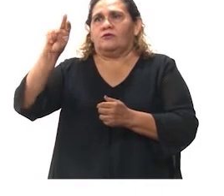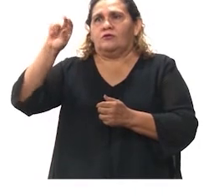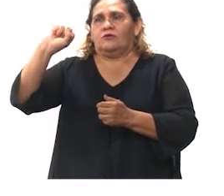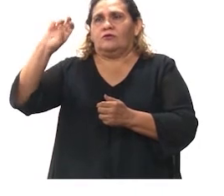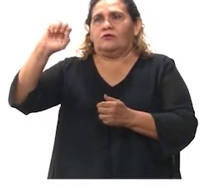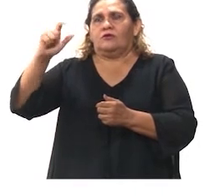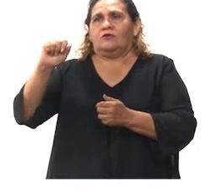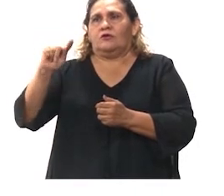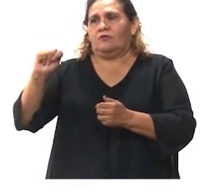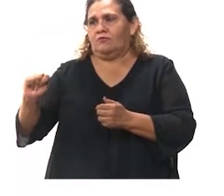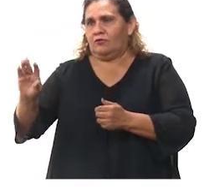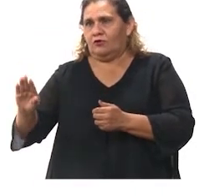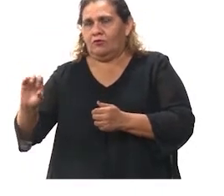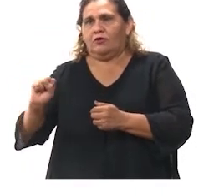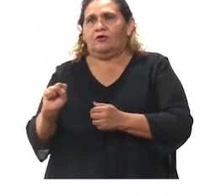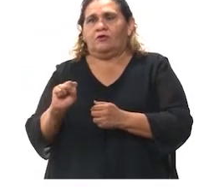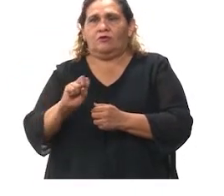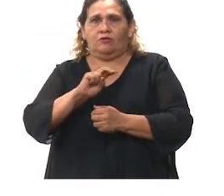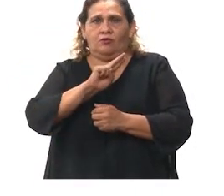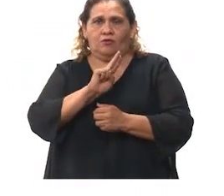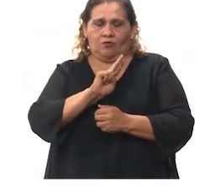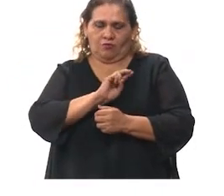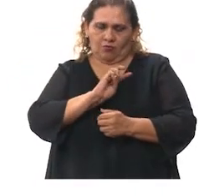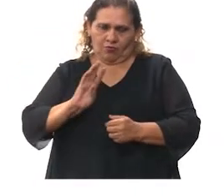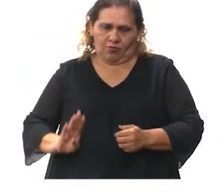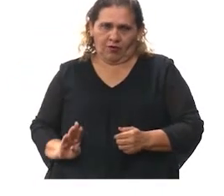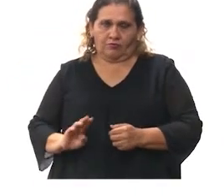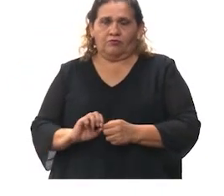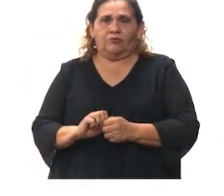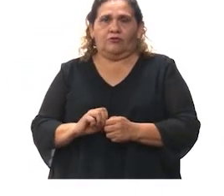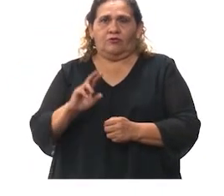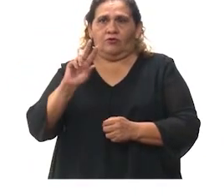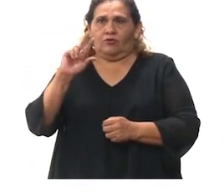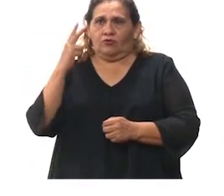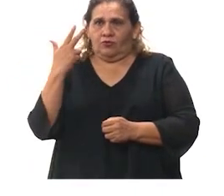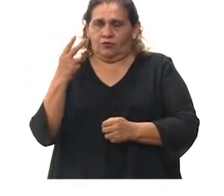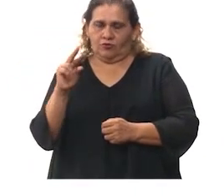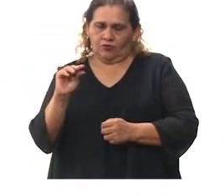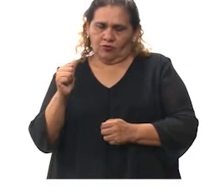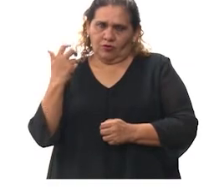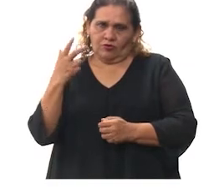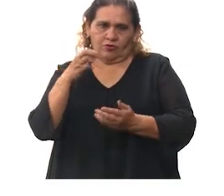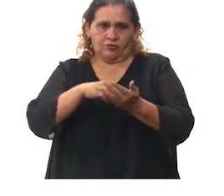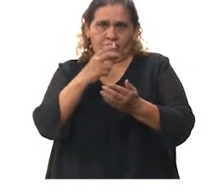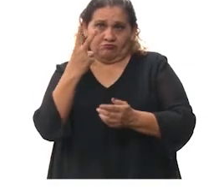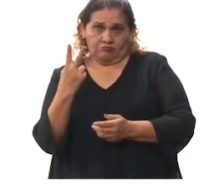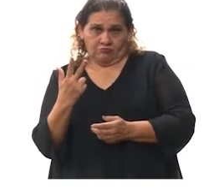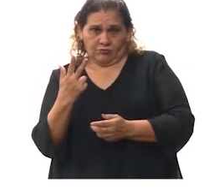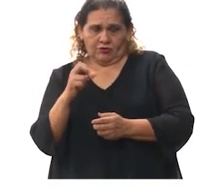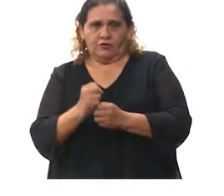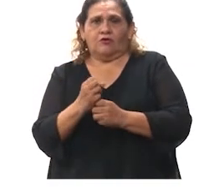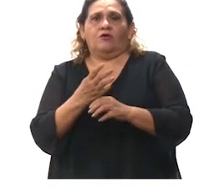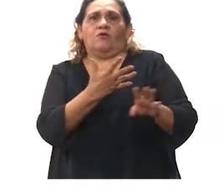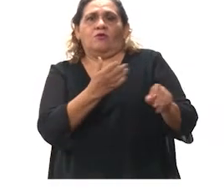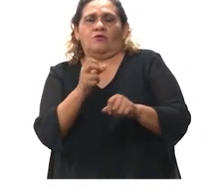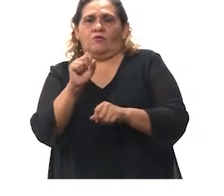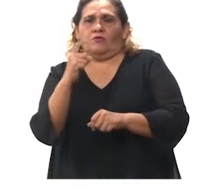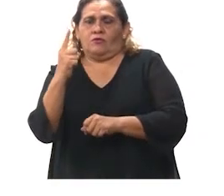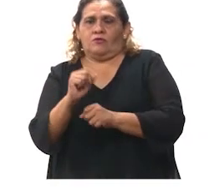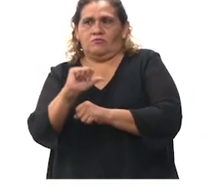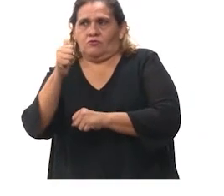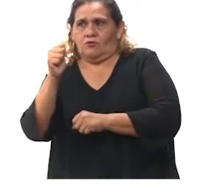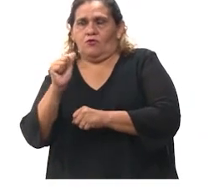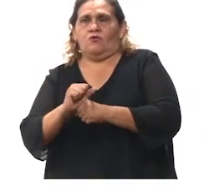chikpahal 30,336 juntulul makpakti coronavirus. Leti obetianu 8,489 tu shamanil 7